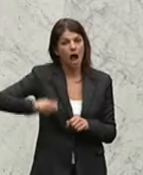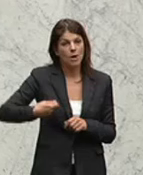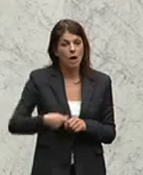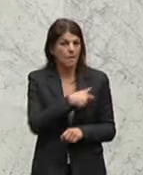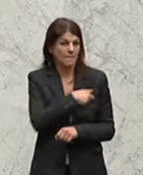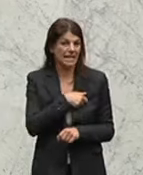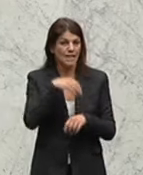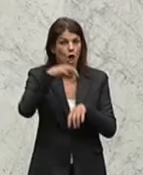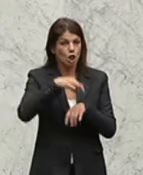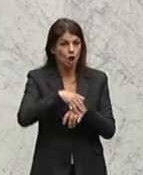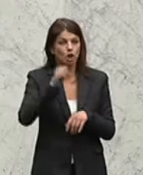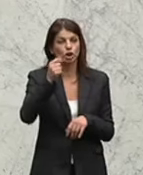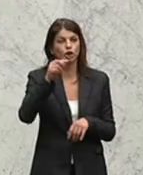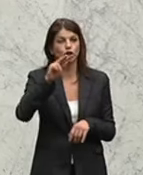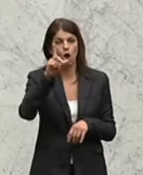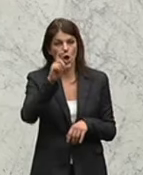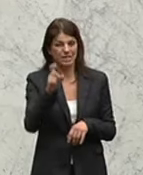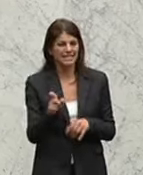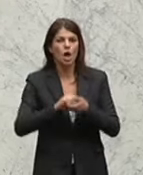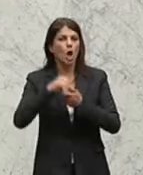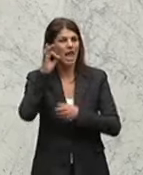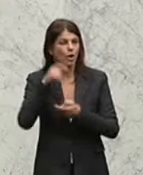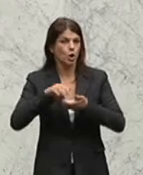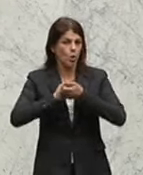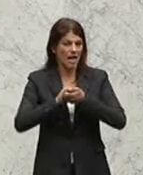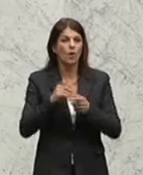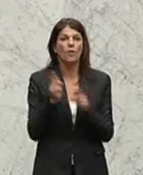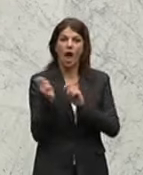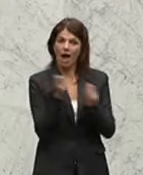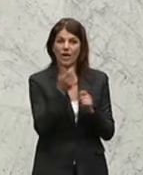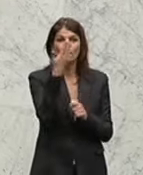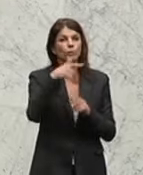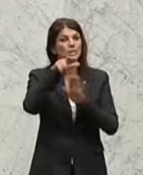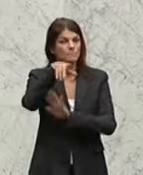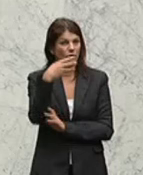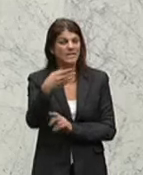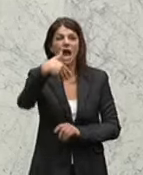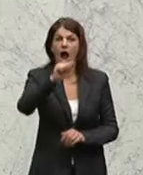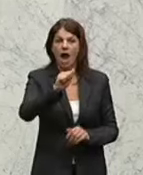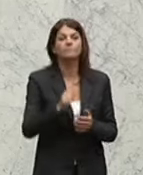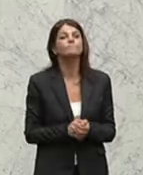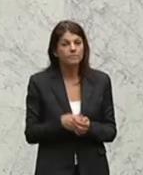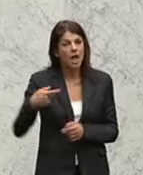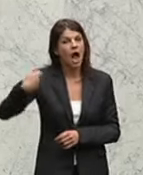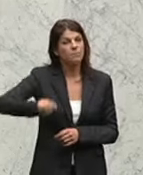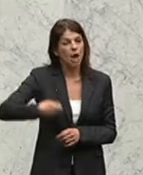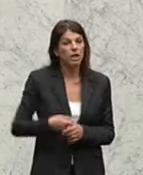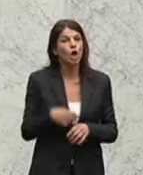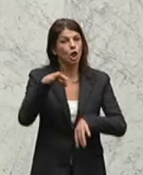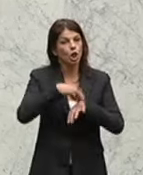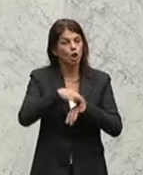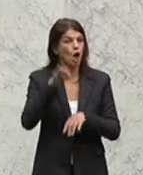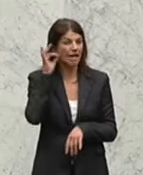Ferner wird ein neuer Verhinderungsgrund für Abgeordnete etabliert. So gilt künftig nicht nur Krankheit als